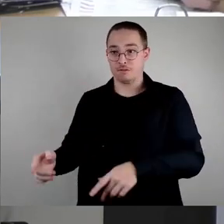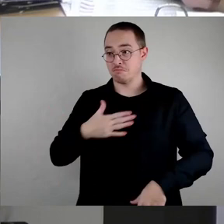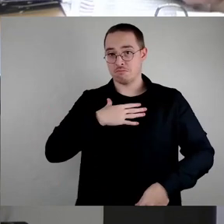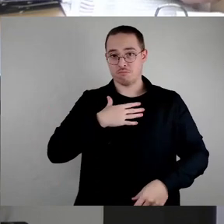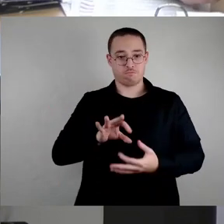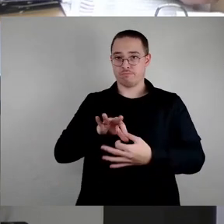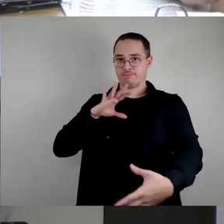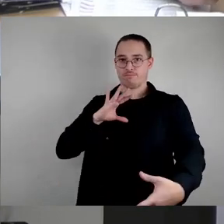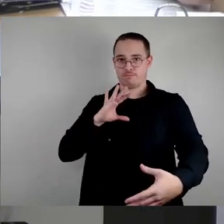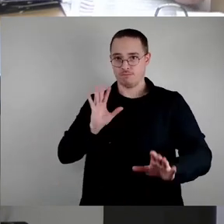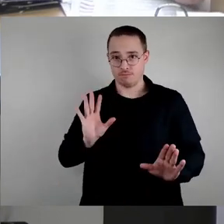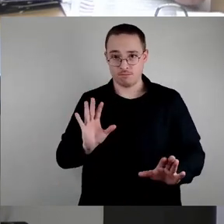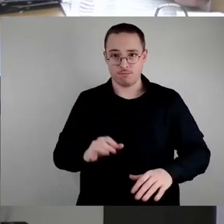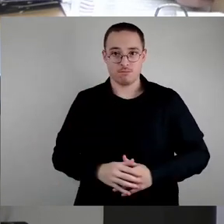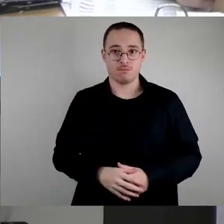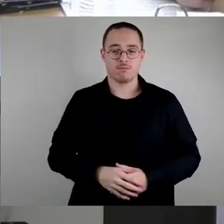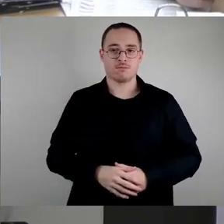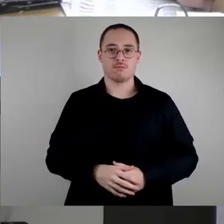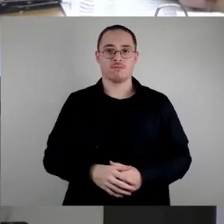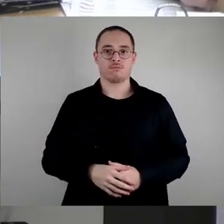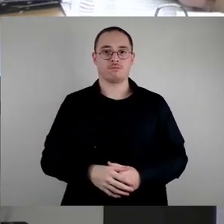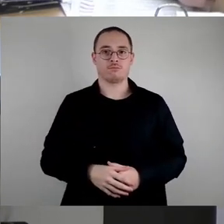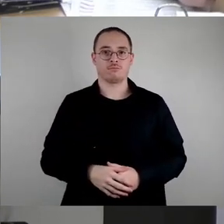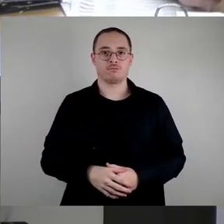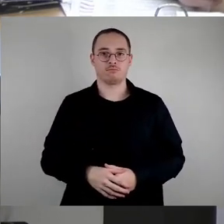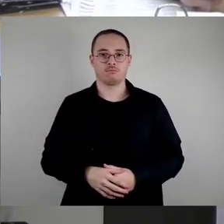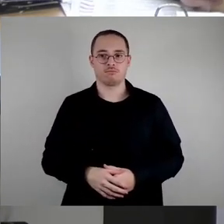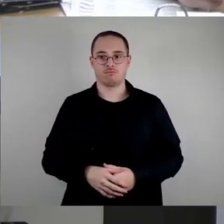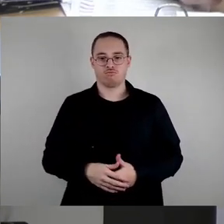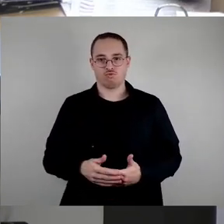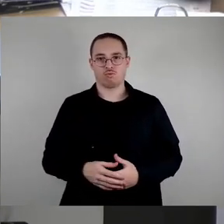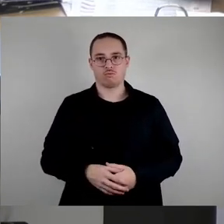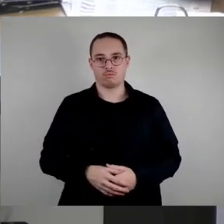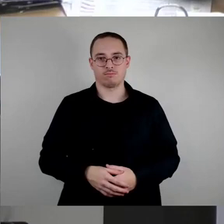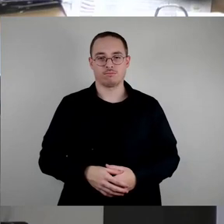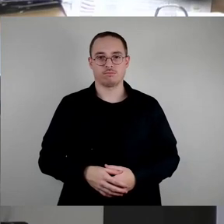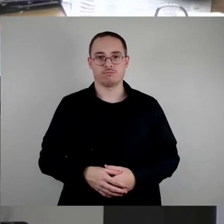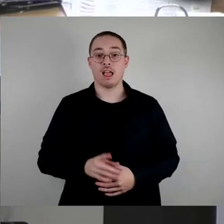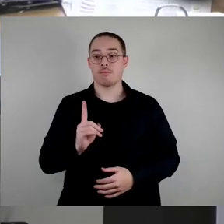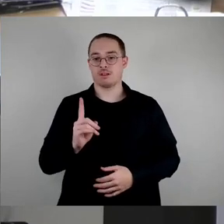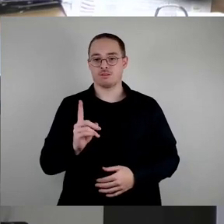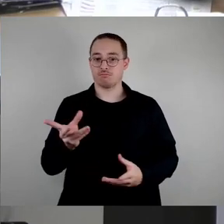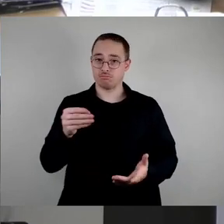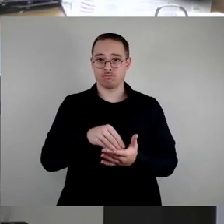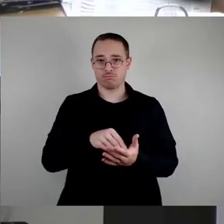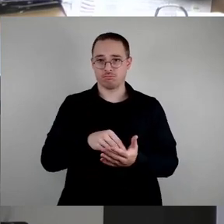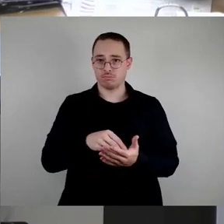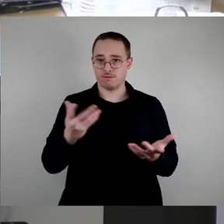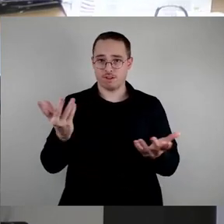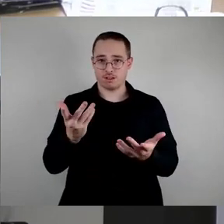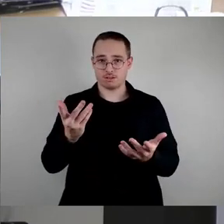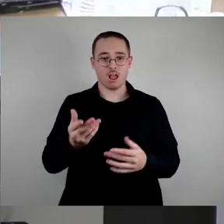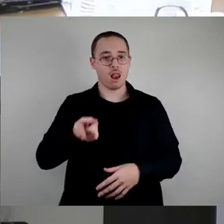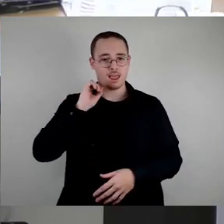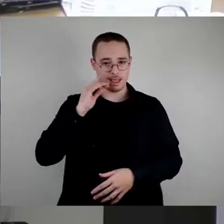wie sie sich da entscheiden und welche Entscheidungen sie dort treffen. Festhalten ist, dass die Mittel letztes Jahr nicht zu 100 Prozent